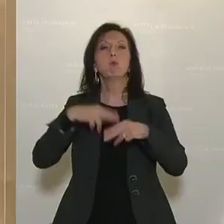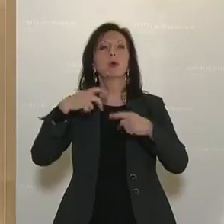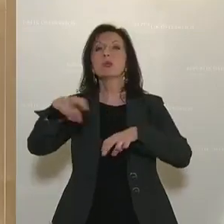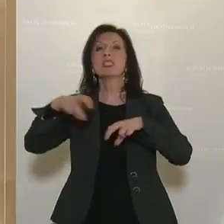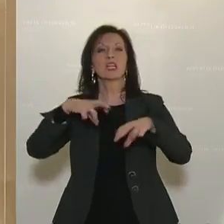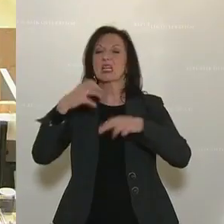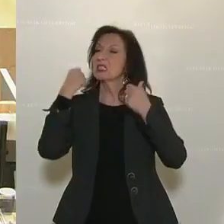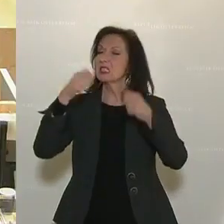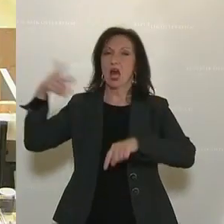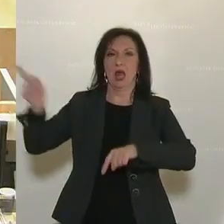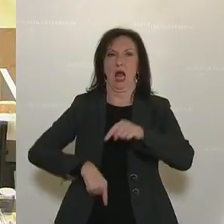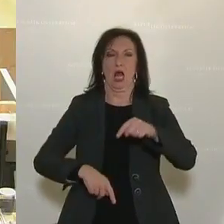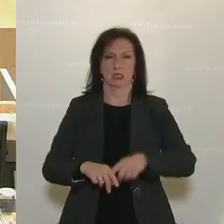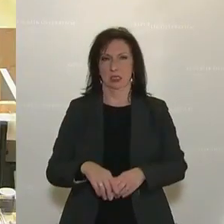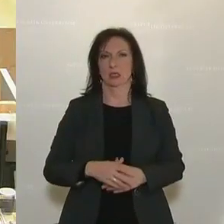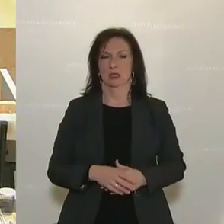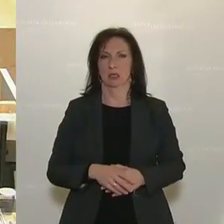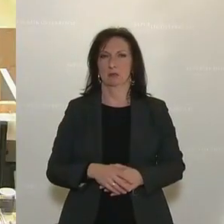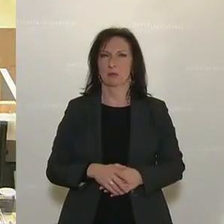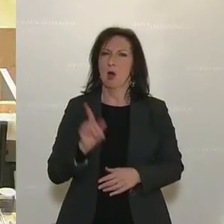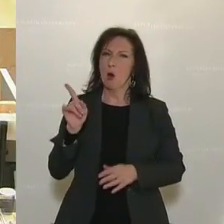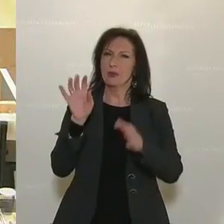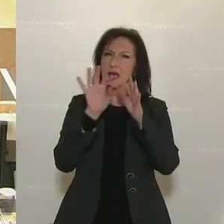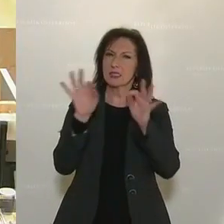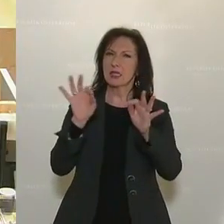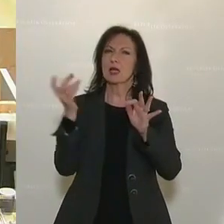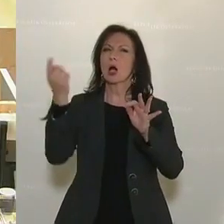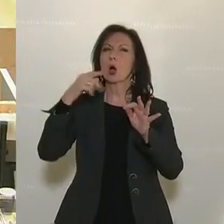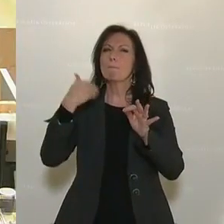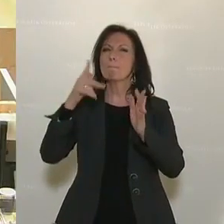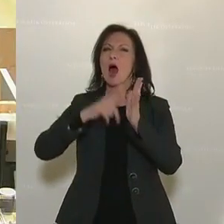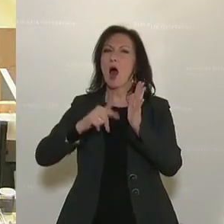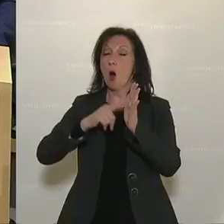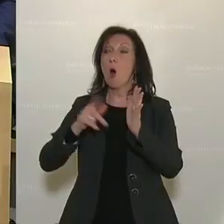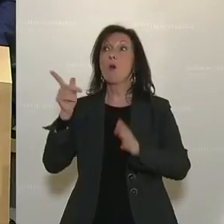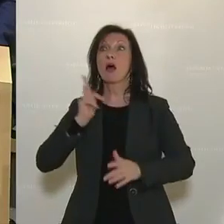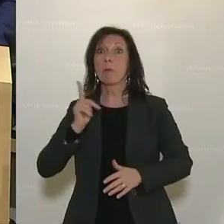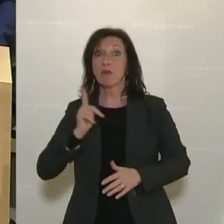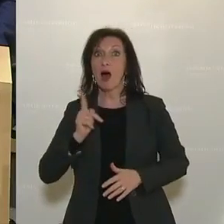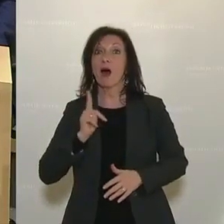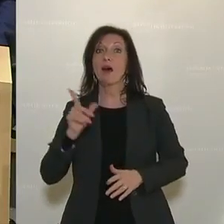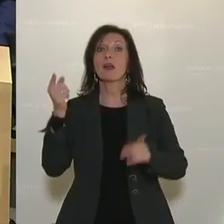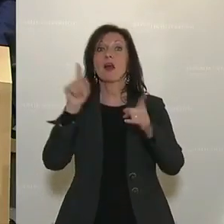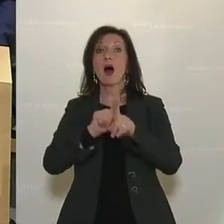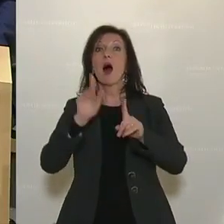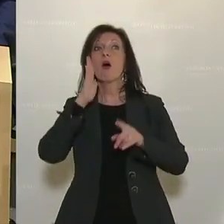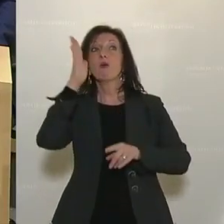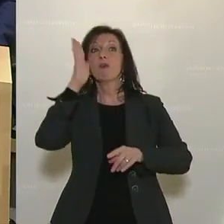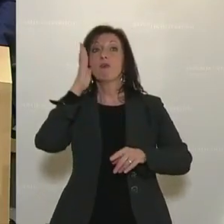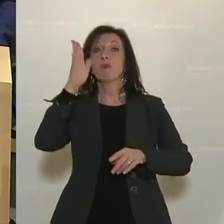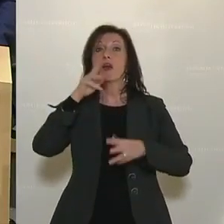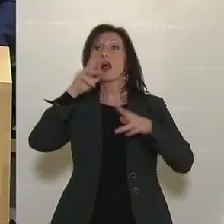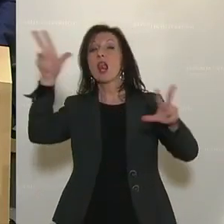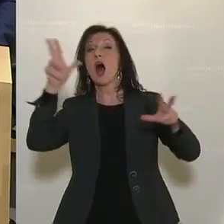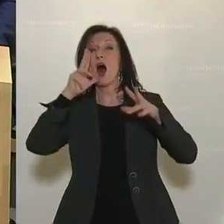Und ich glaube, dass man sehr, sehr gut, und Sie werden diesen Satz immer öfter hören und er wird immer lauter werden. Er wird auch durch die verschlossenen Fenster Ihres